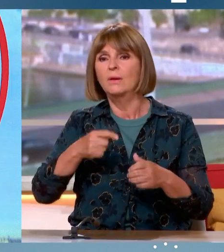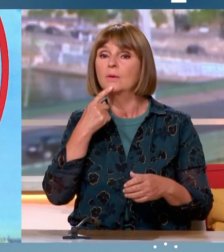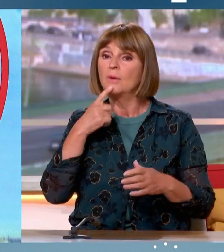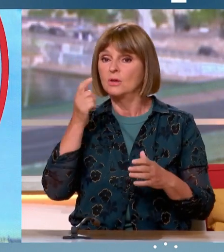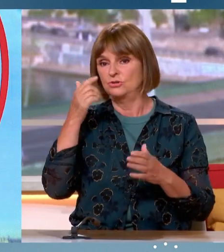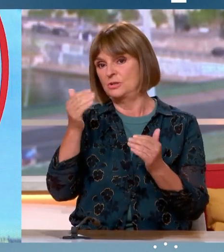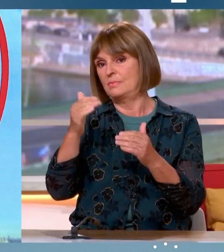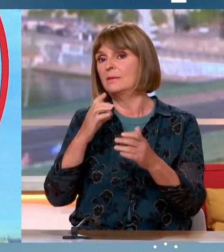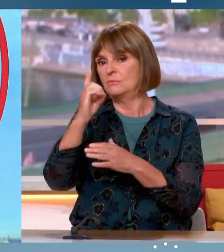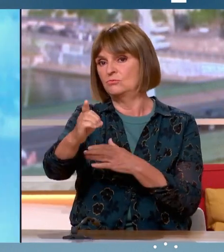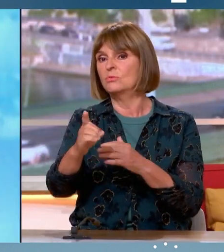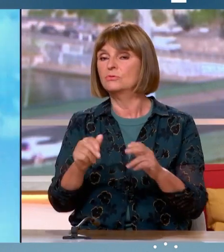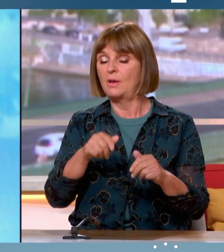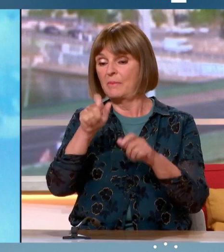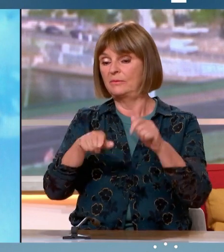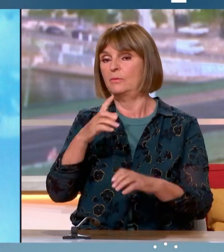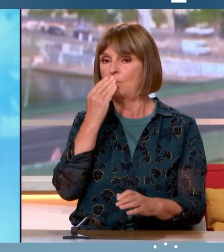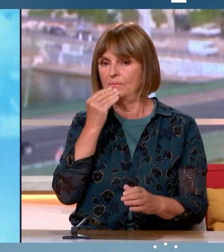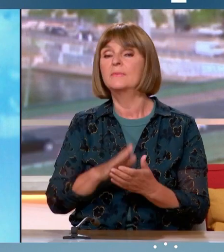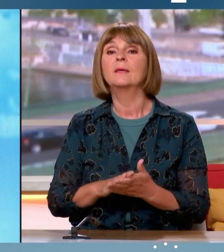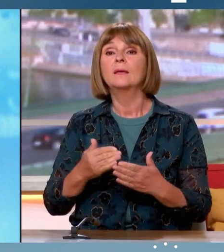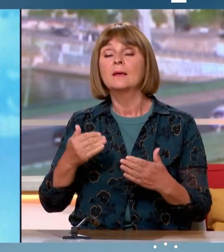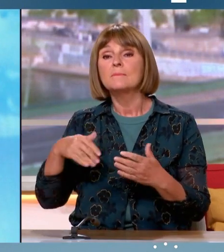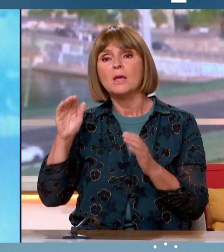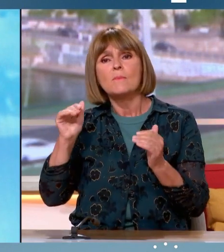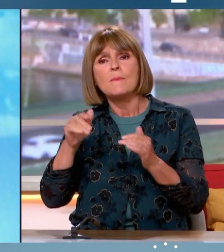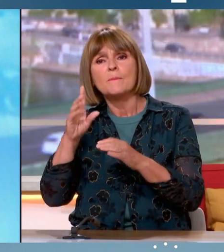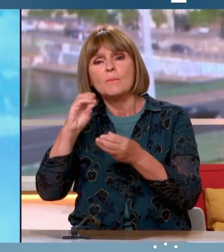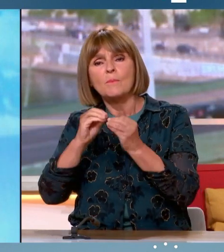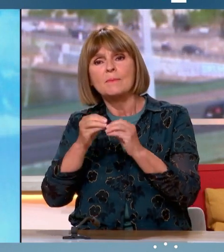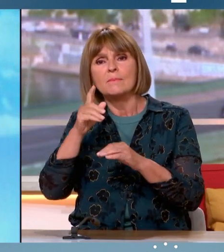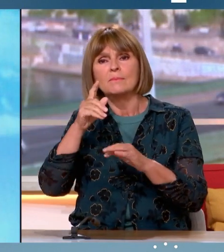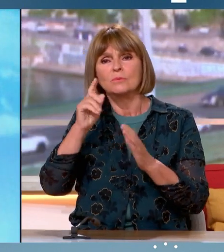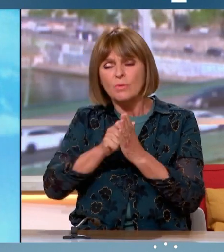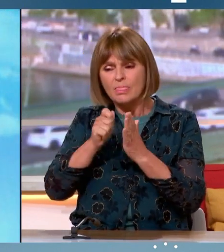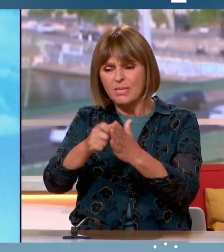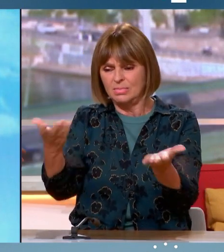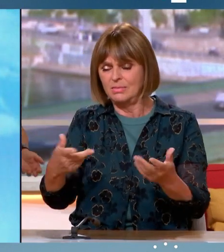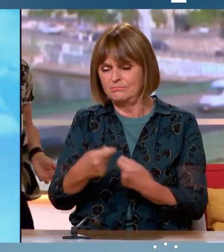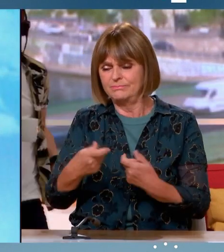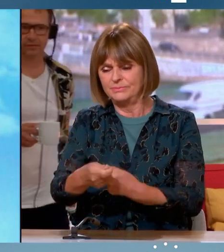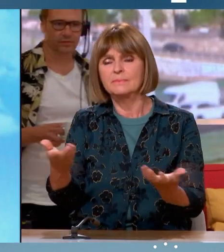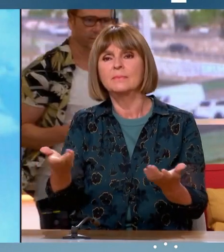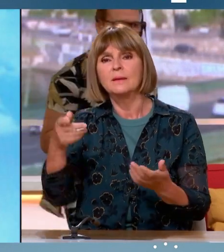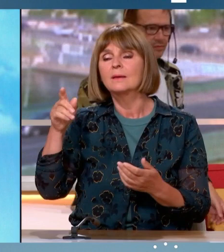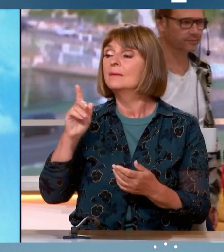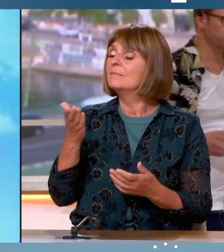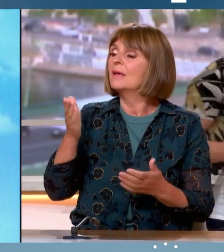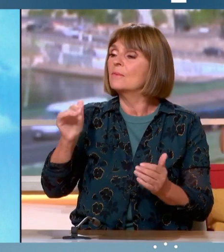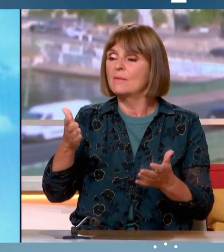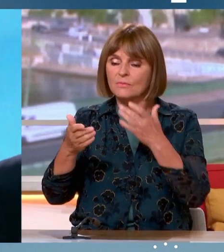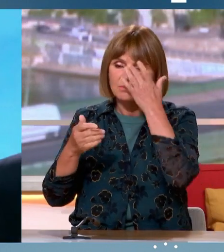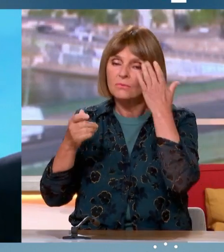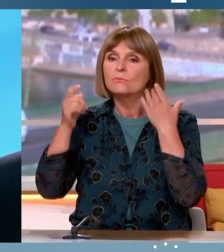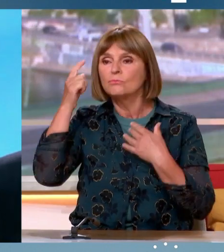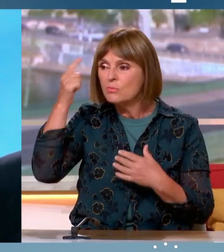dimanche. Mais est-ce que néanmoins il'y a pas quand même une question qui se pose sur le calendrier ? Est-ce que la remarque de l'opposition qui montre que... Monsieur Wittenberg, vous pensez